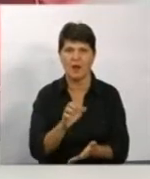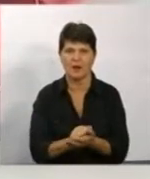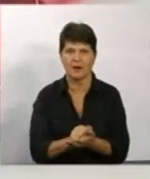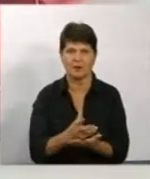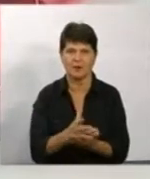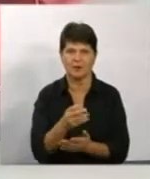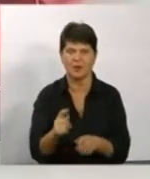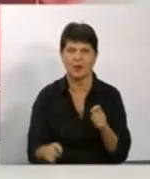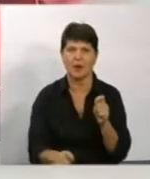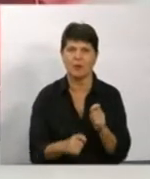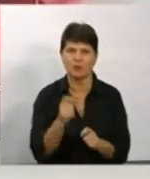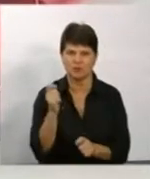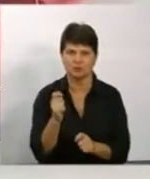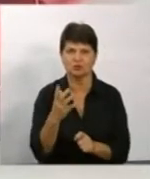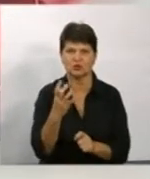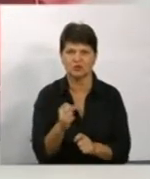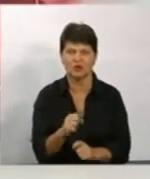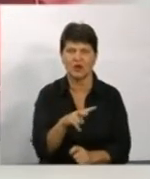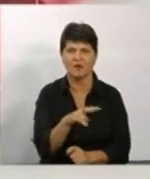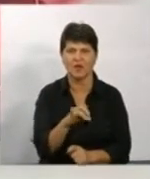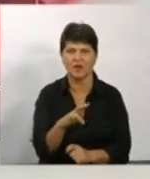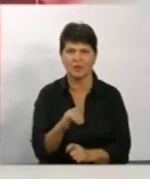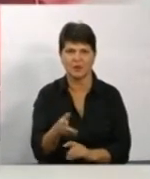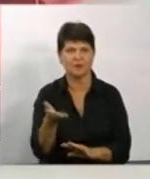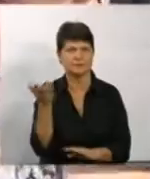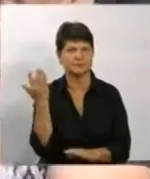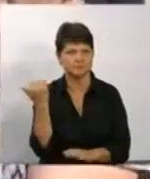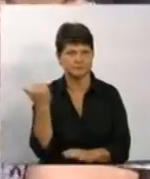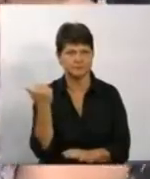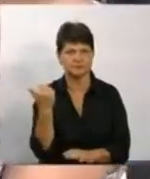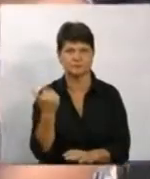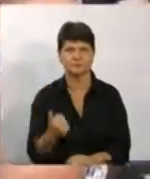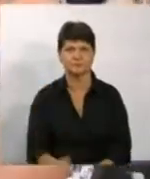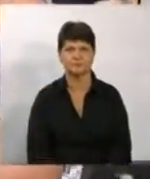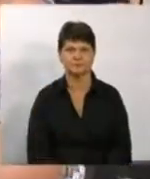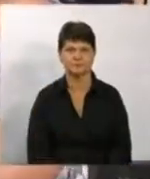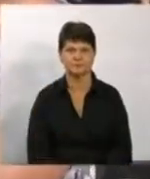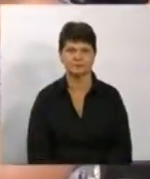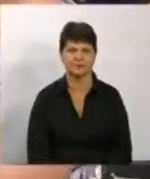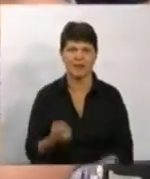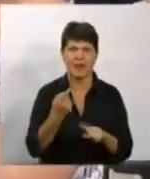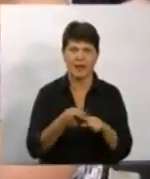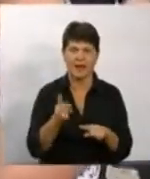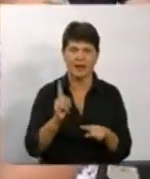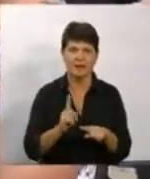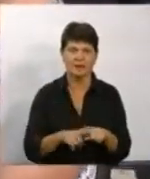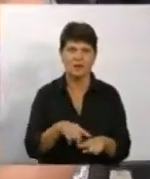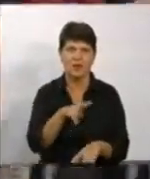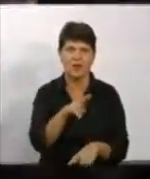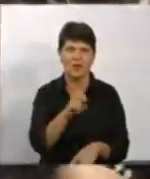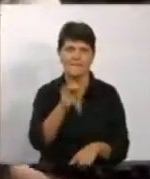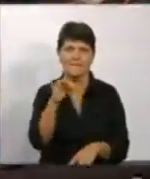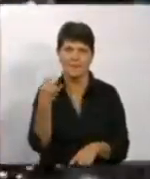Пограбищенського району повернулися наші кореспонденти. Я спеціально поїхала, забрала, додому всі